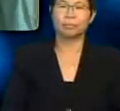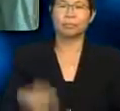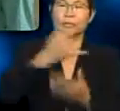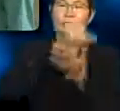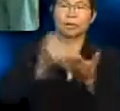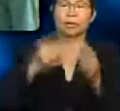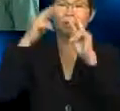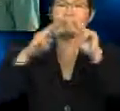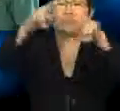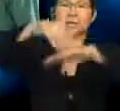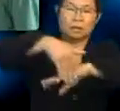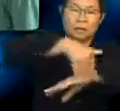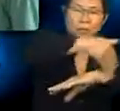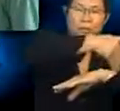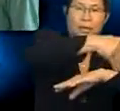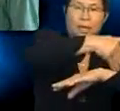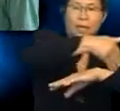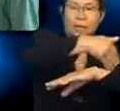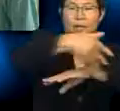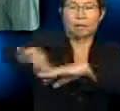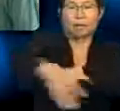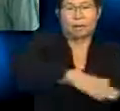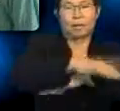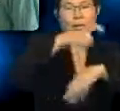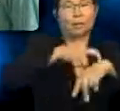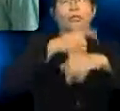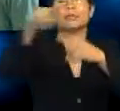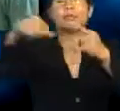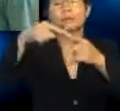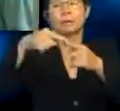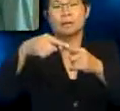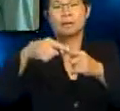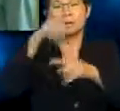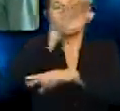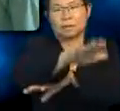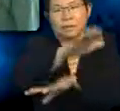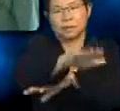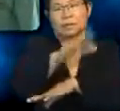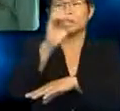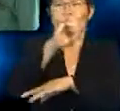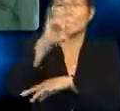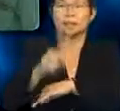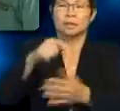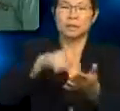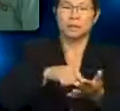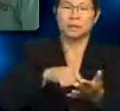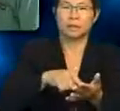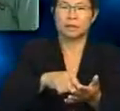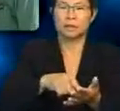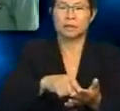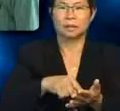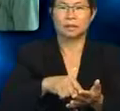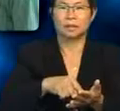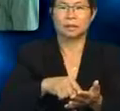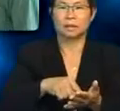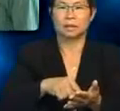pemandangan di tepi Pantai Pantai, waktu bila? Pantai Yang ini? Sawah